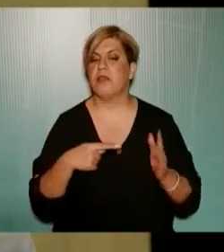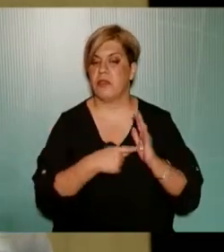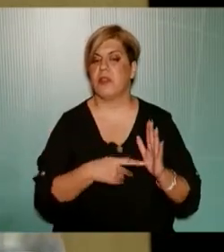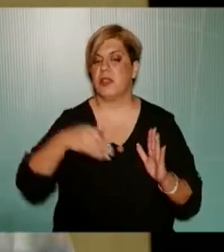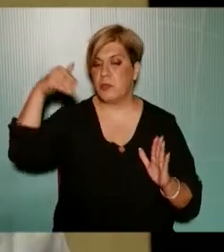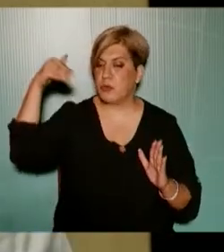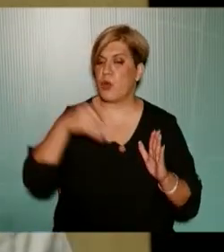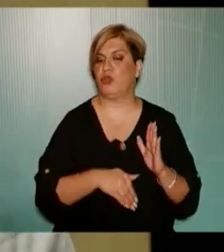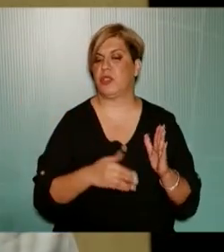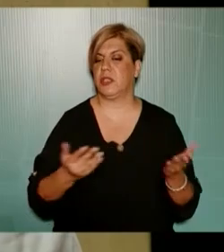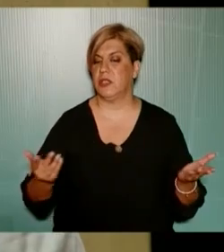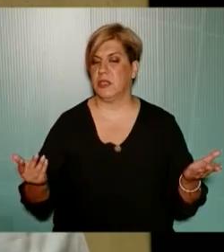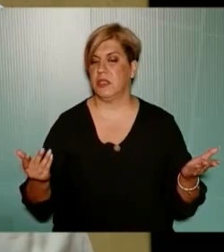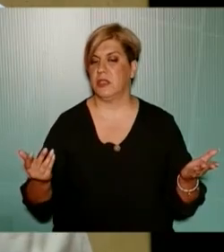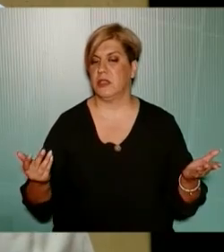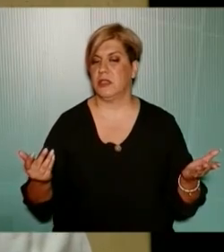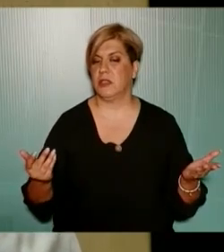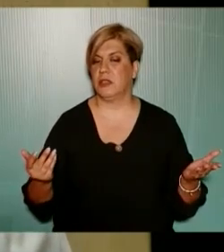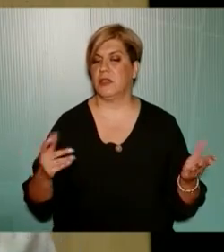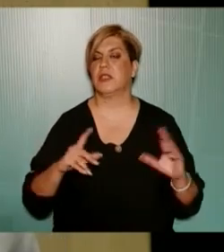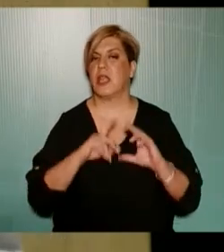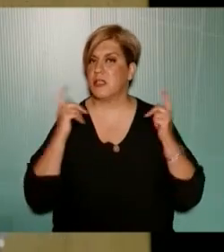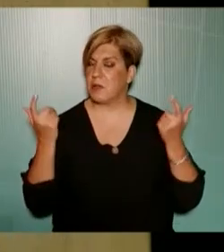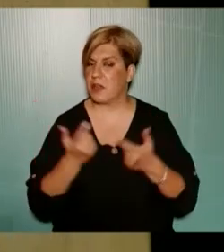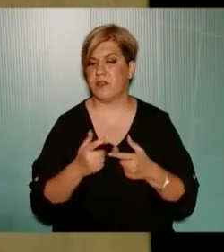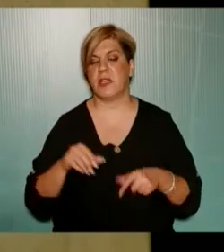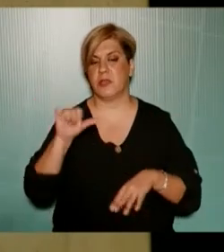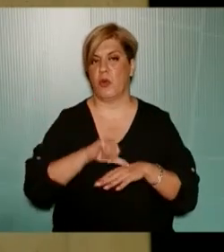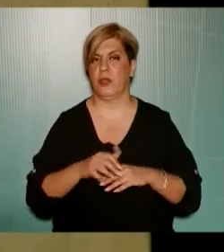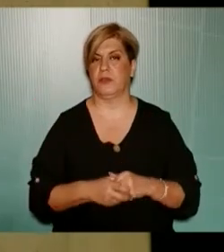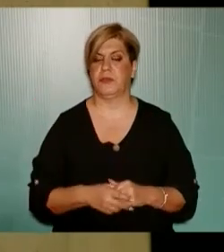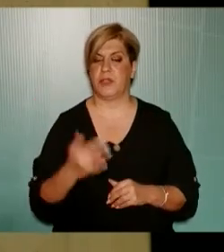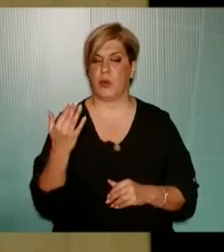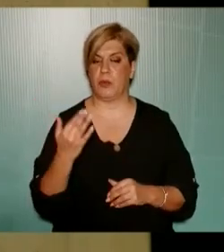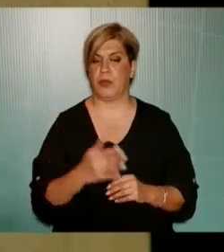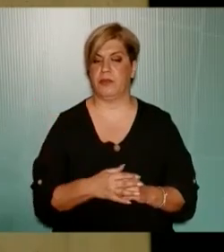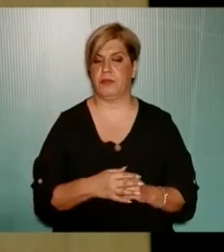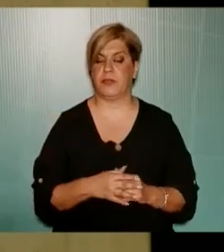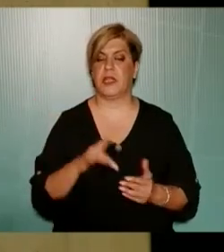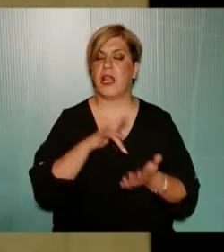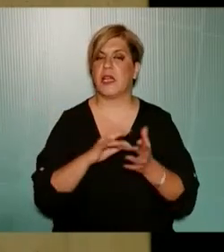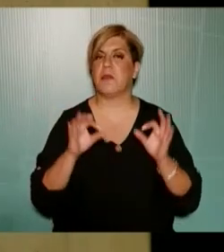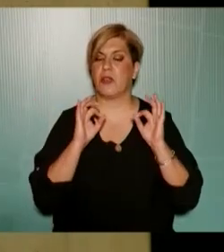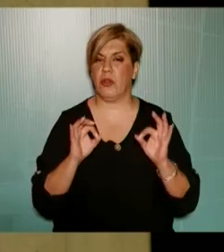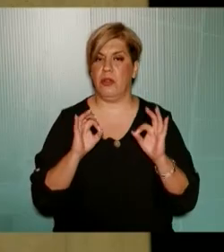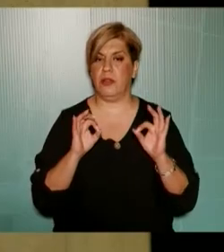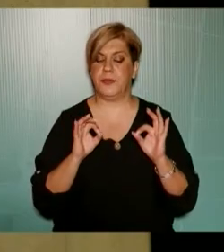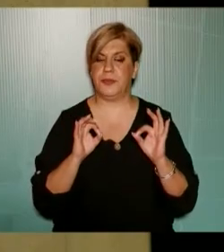πάλι την πτώση και της περιφέρειας και της πόλης στα νούμερα Η κεντρική Μακεδονία